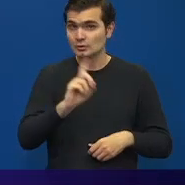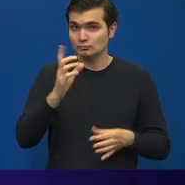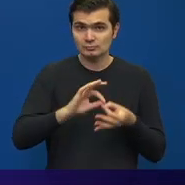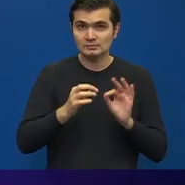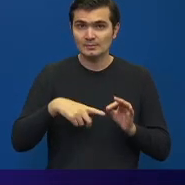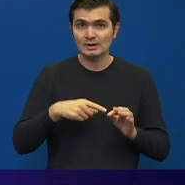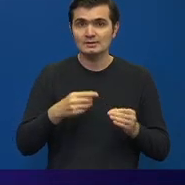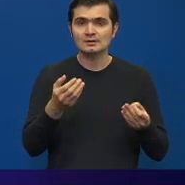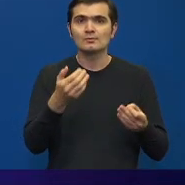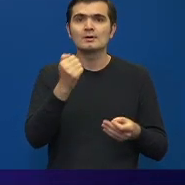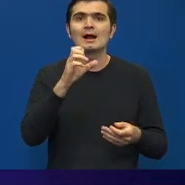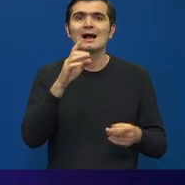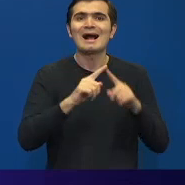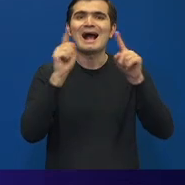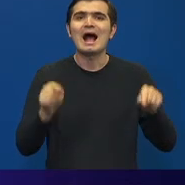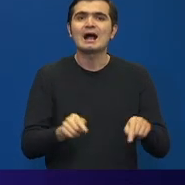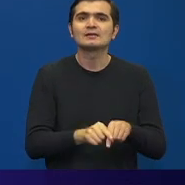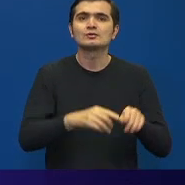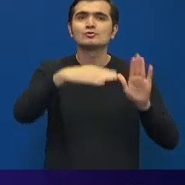sindicaliștii, ca să o prea să trebuie.